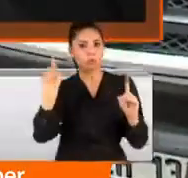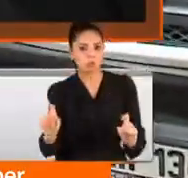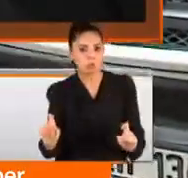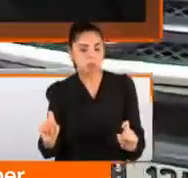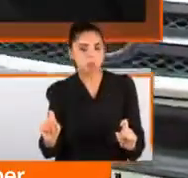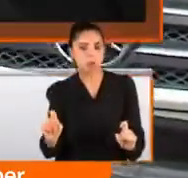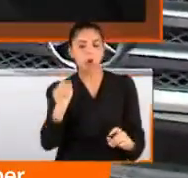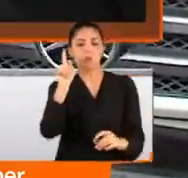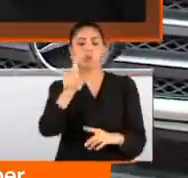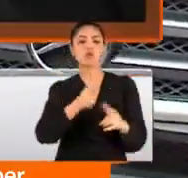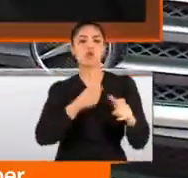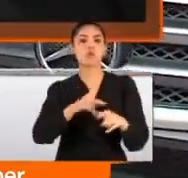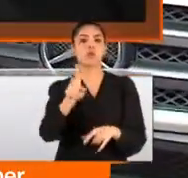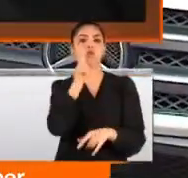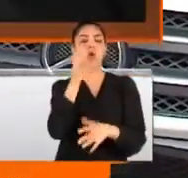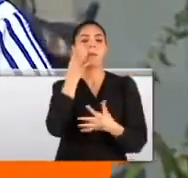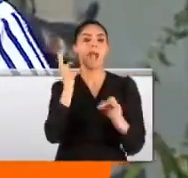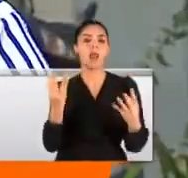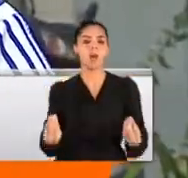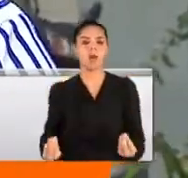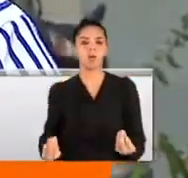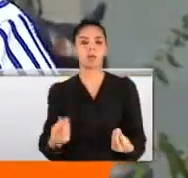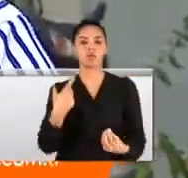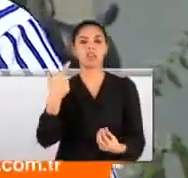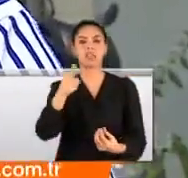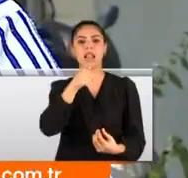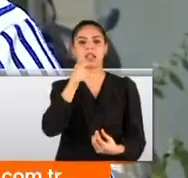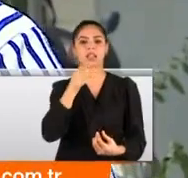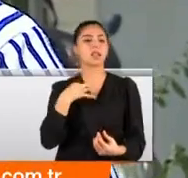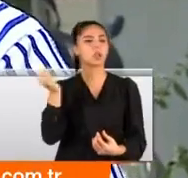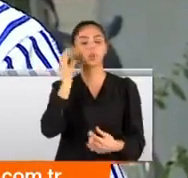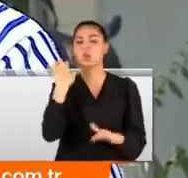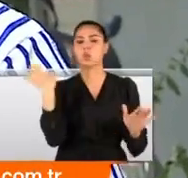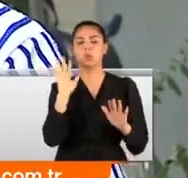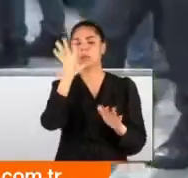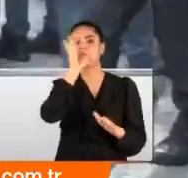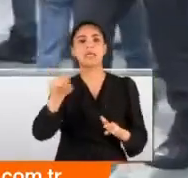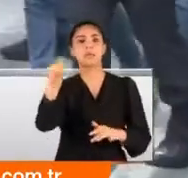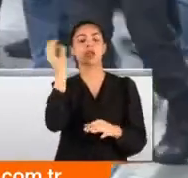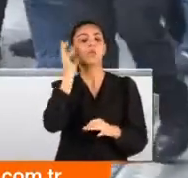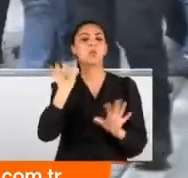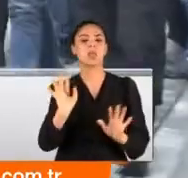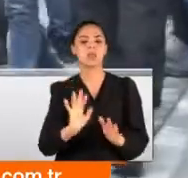tamamlanacak olan soruşturmanın ardından belli olacak. Silah sesi falan duymadık. Hiç kimse de duymadı.